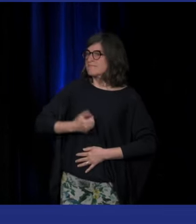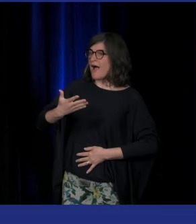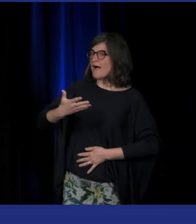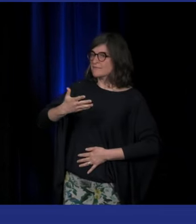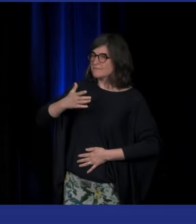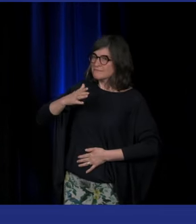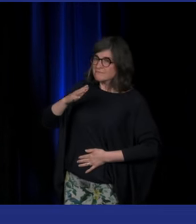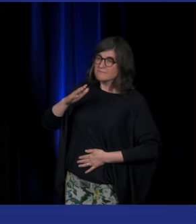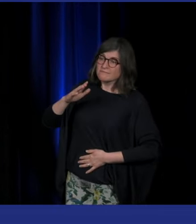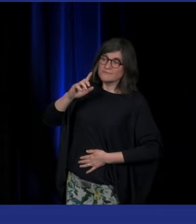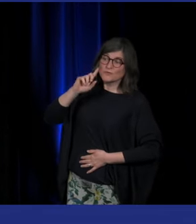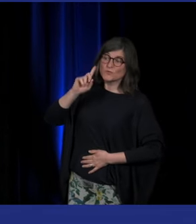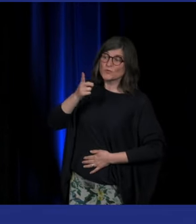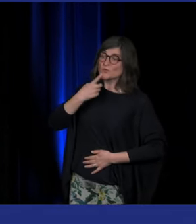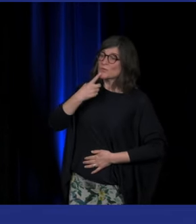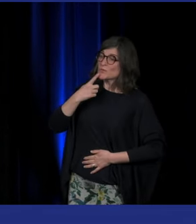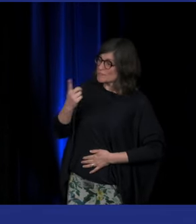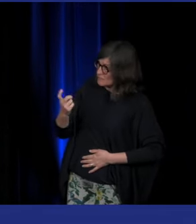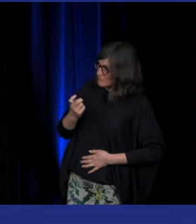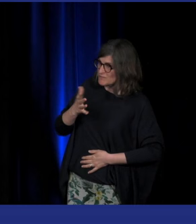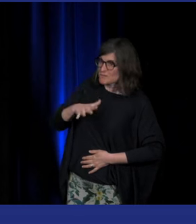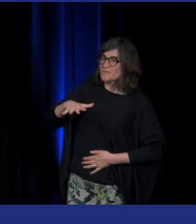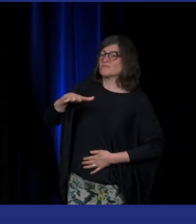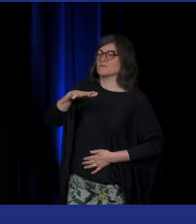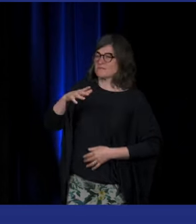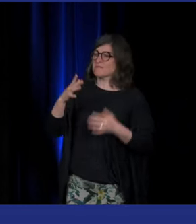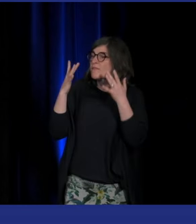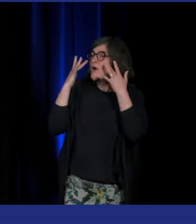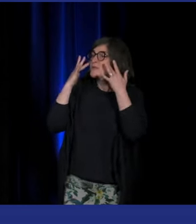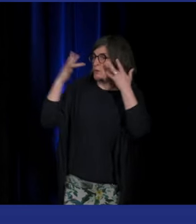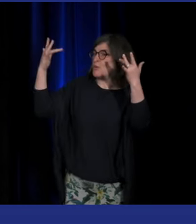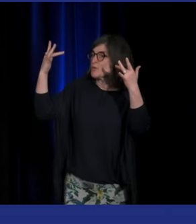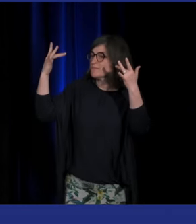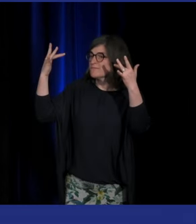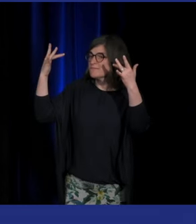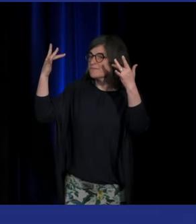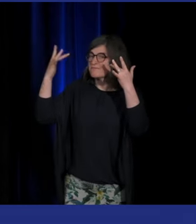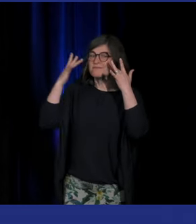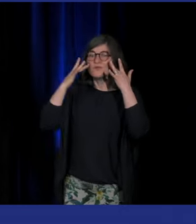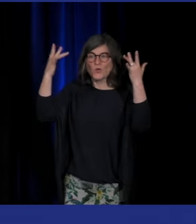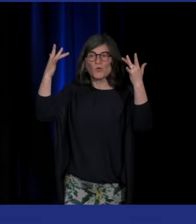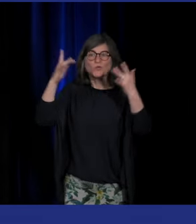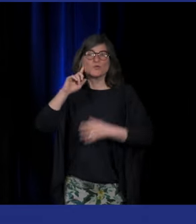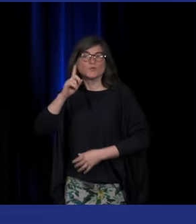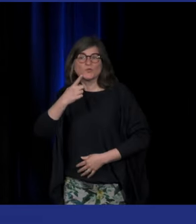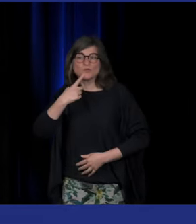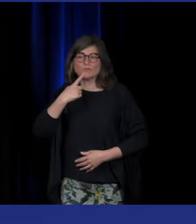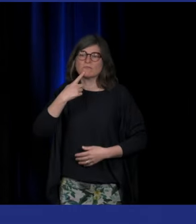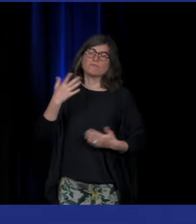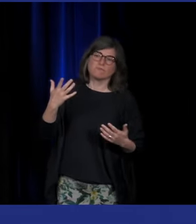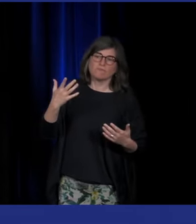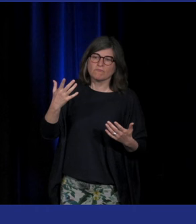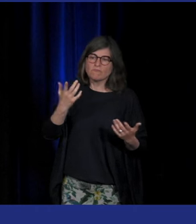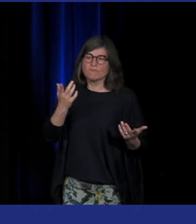quelque chose qu'on parle beaucoup plus largement, de la culture sourde, la culture sourde qui est, on ne pas